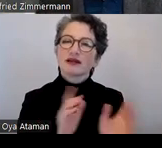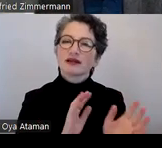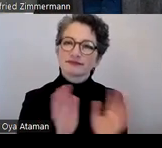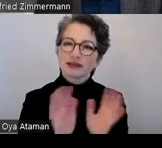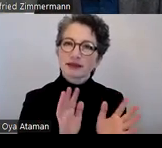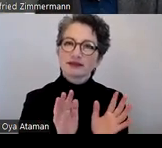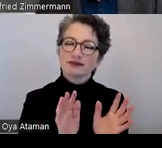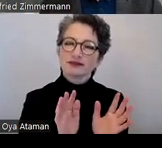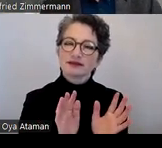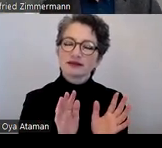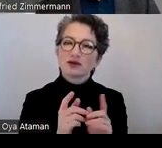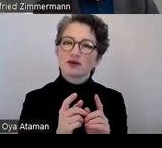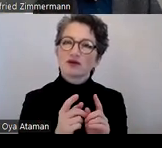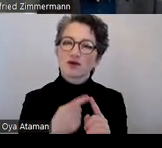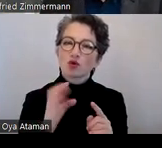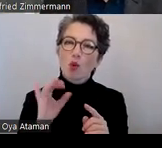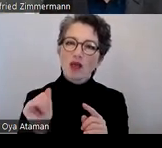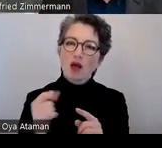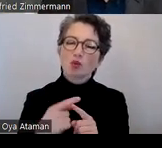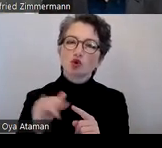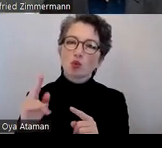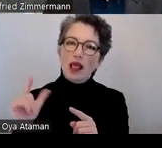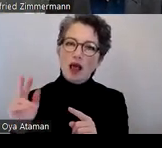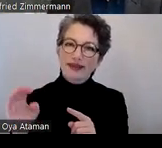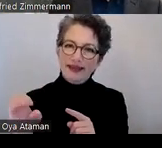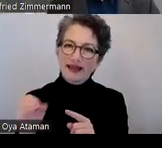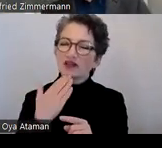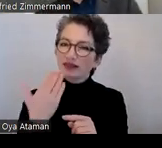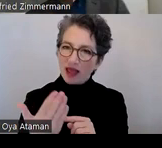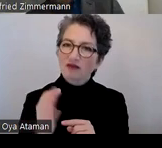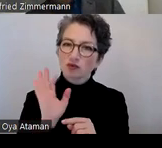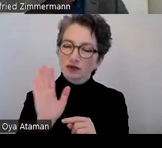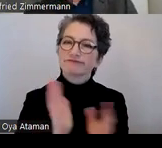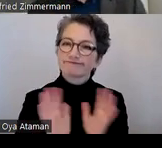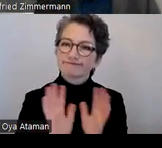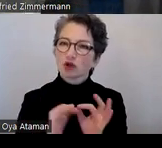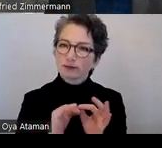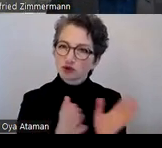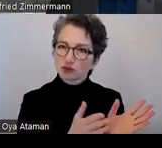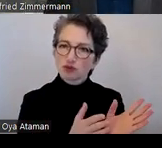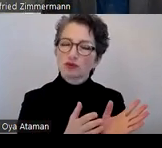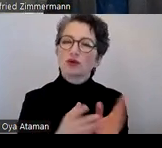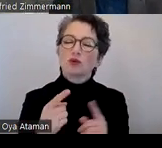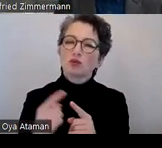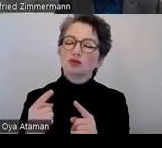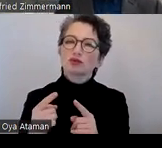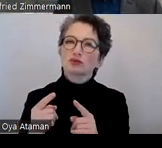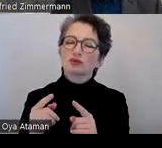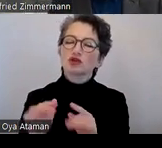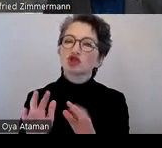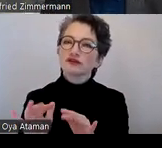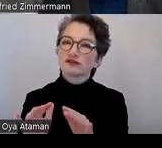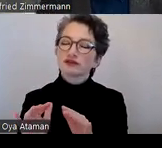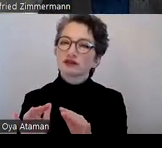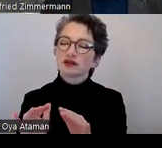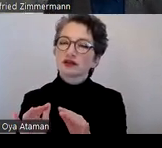kamen von Oja und Juliane vielen Dank für eure Gebärdensprach Dolmetschung und die Schrift